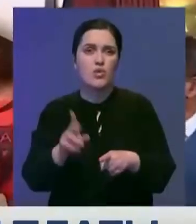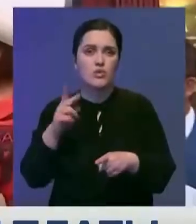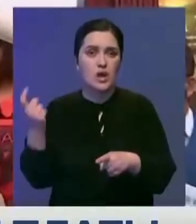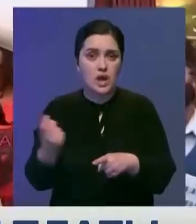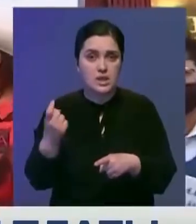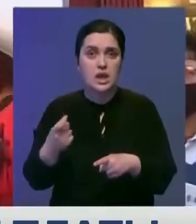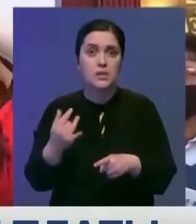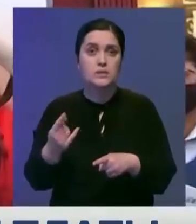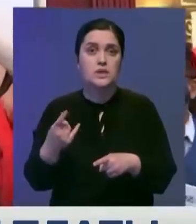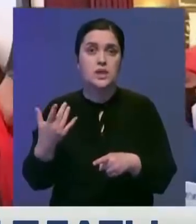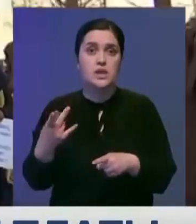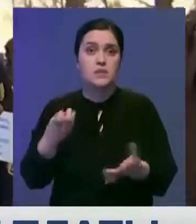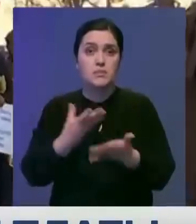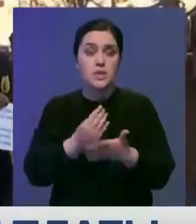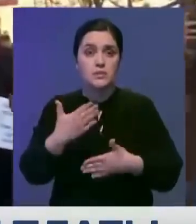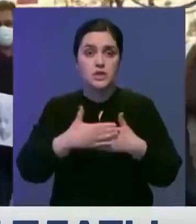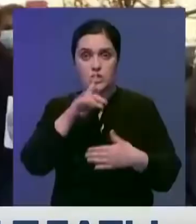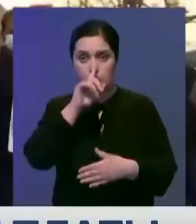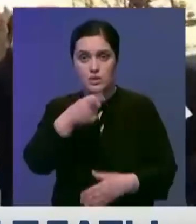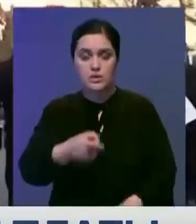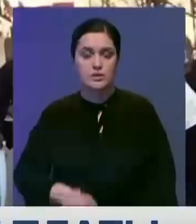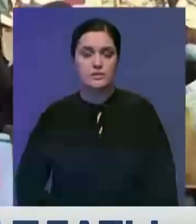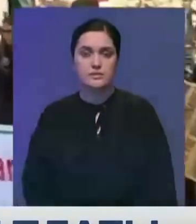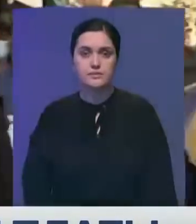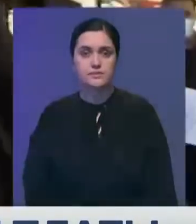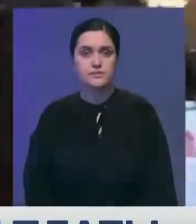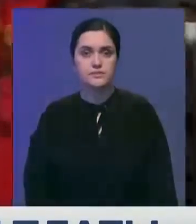арендодатели. Некоторым из них не платили почти год.